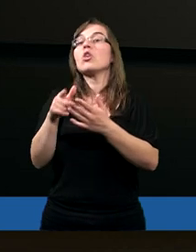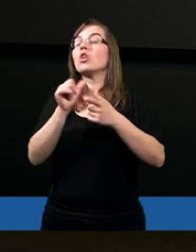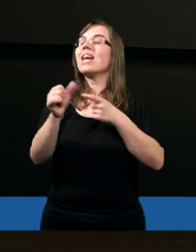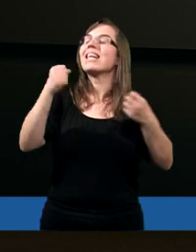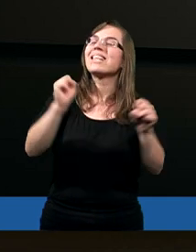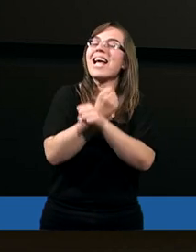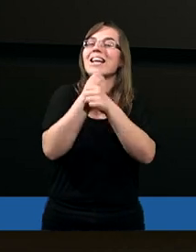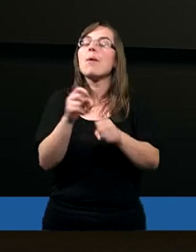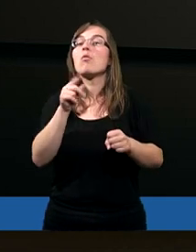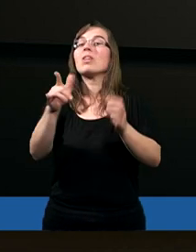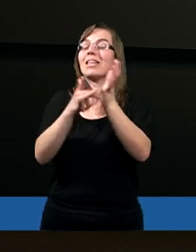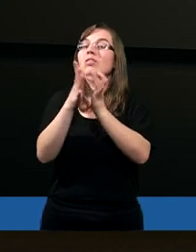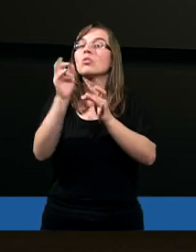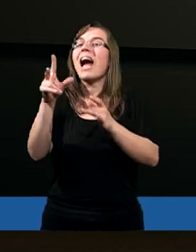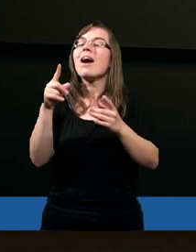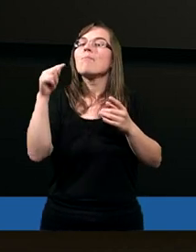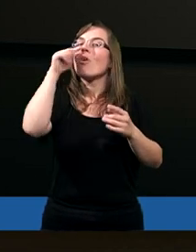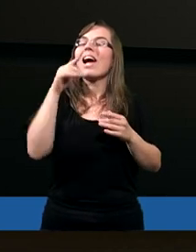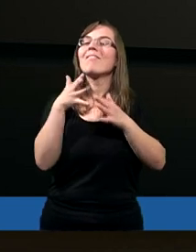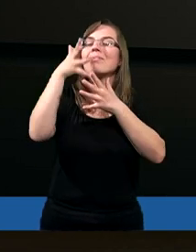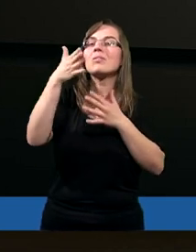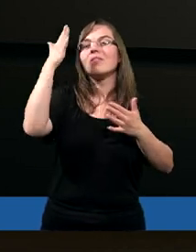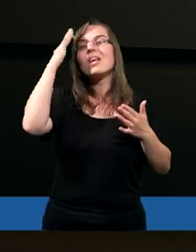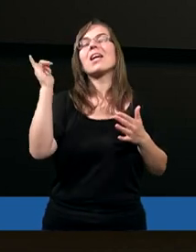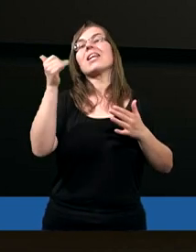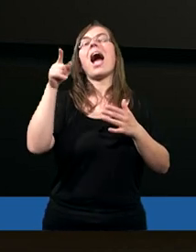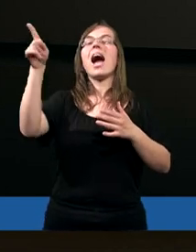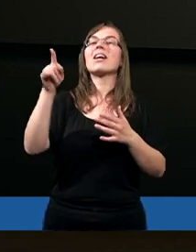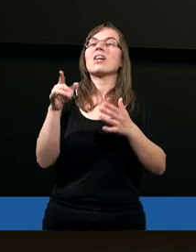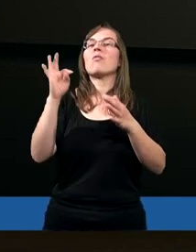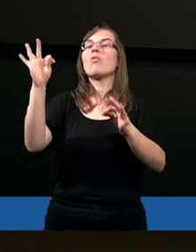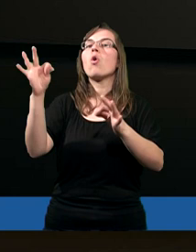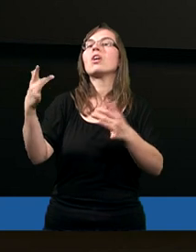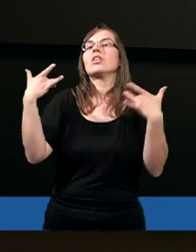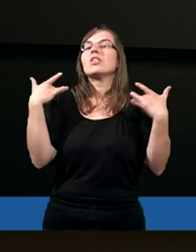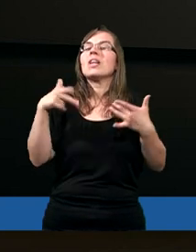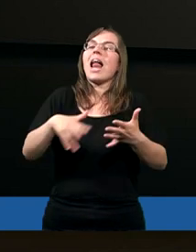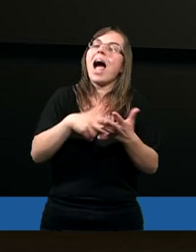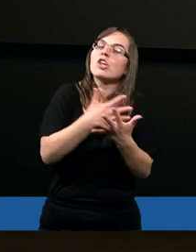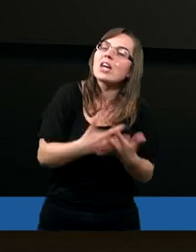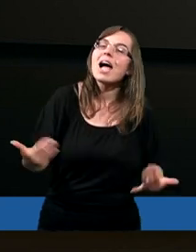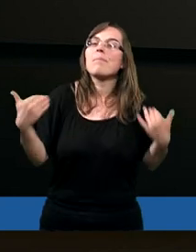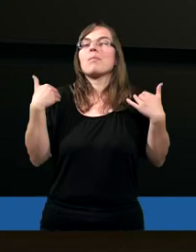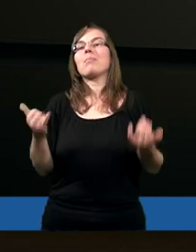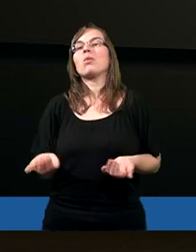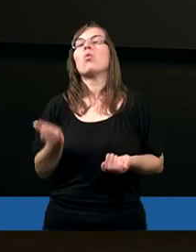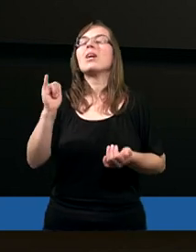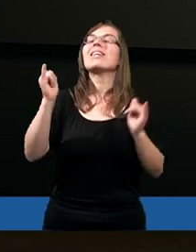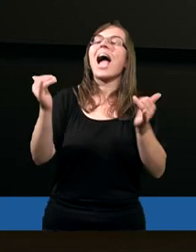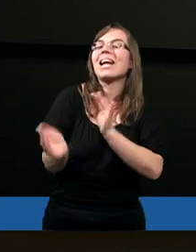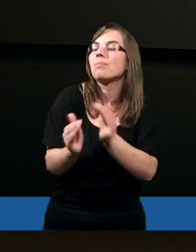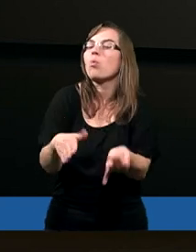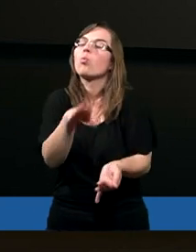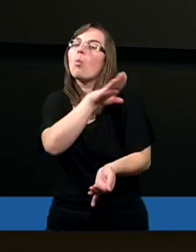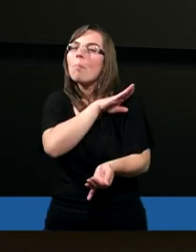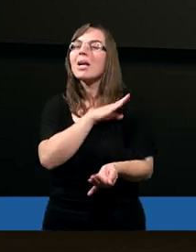myśli Jezusa przed śmiercią. Więc pokazywał, jaki był Jego cel przejście na tej ziemi, prawda, i właśnie w jaki sposób umiera.